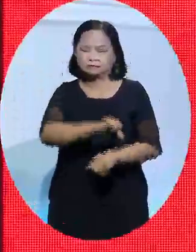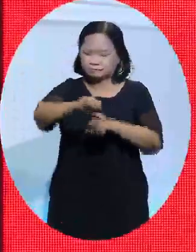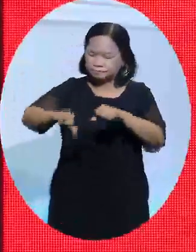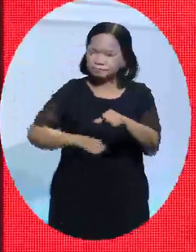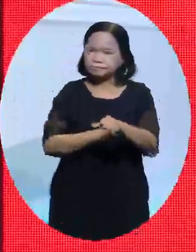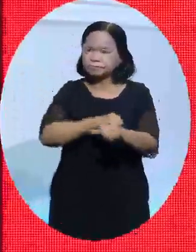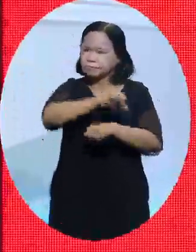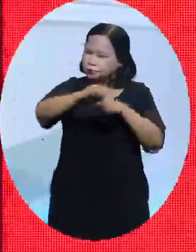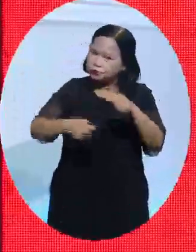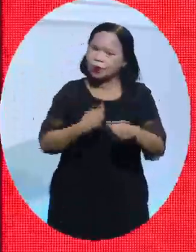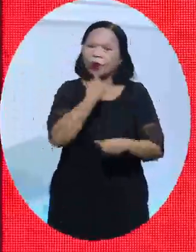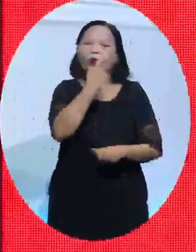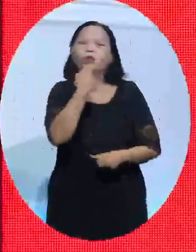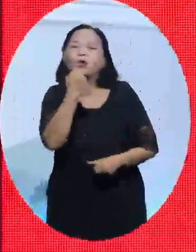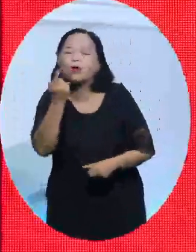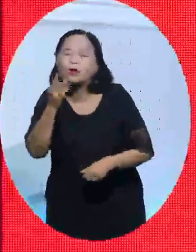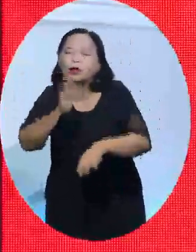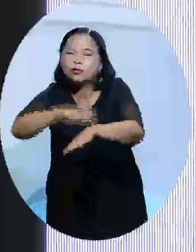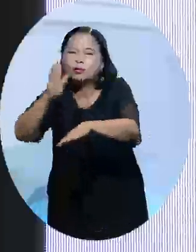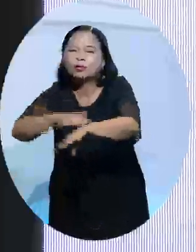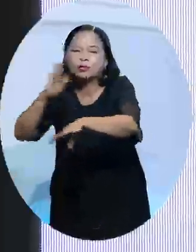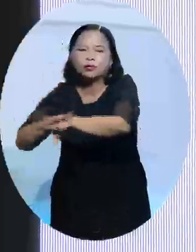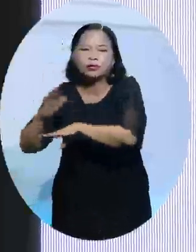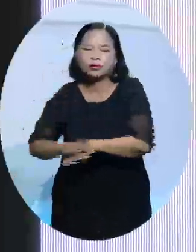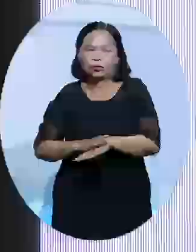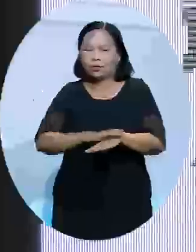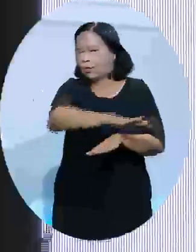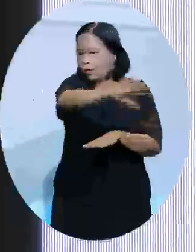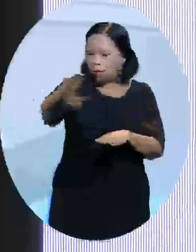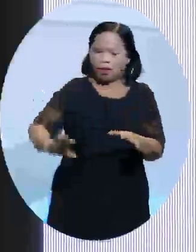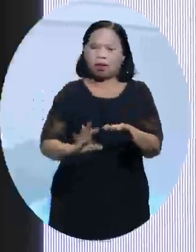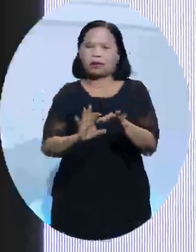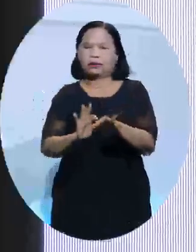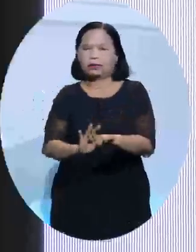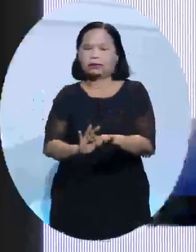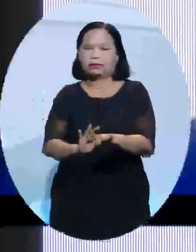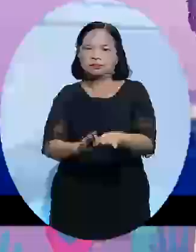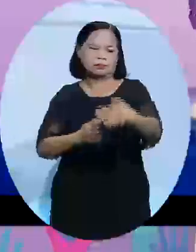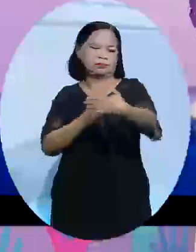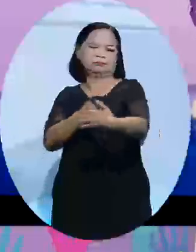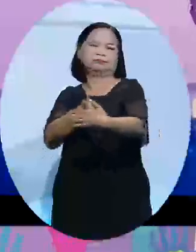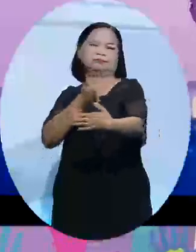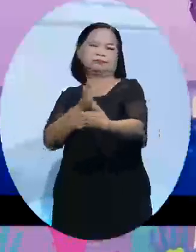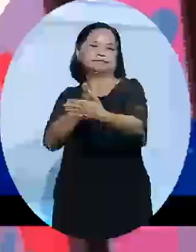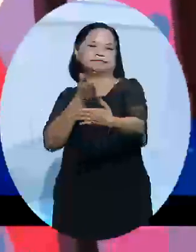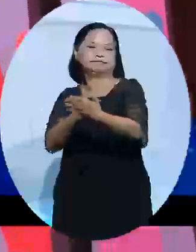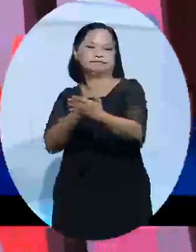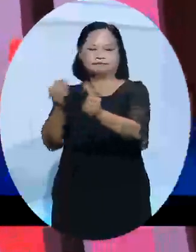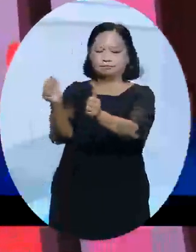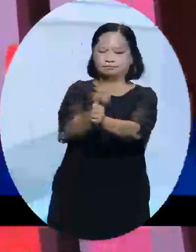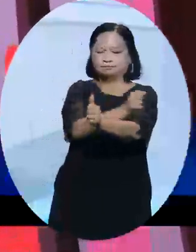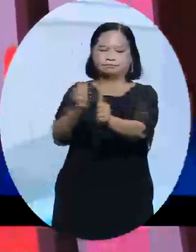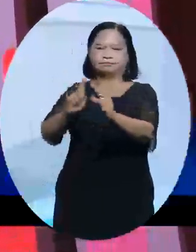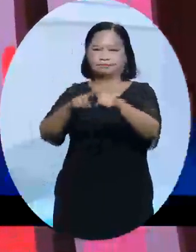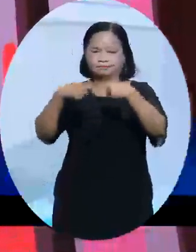truyền thông thiết thực và hiệu quả kêu gọi sự phối hợp giữa các đoàn thể và cơ quan chức năng trong việc ngăn ngừa và xử lý bạo lực gia đình, góp tiếng